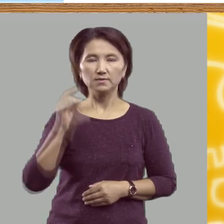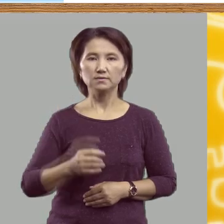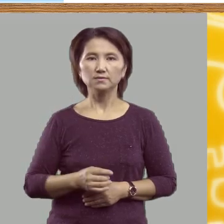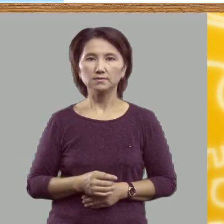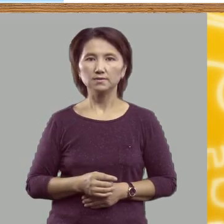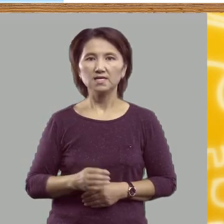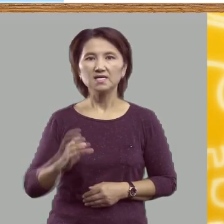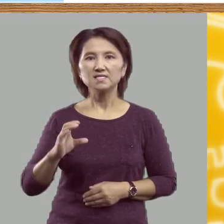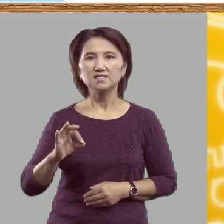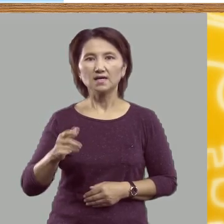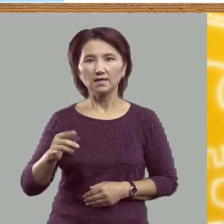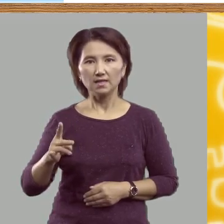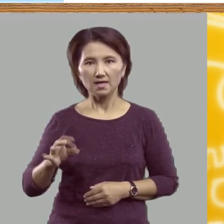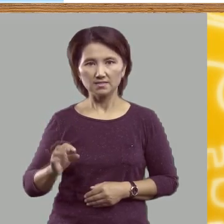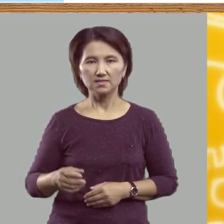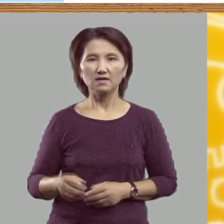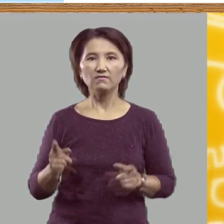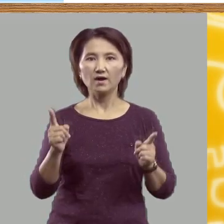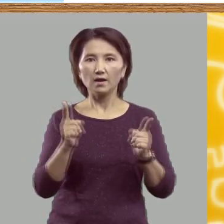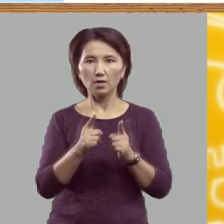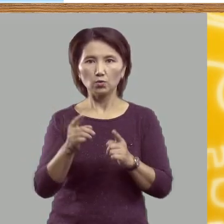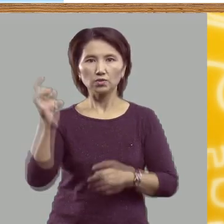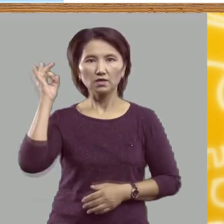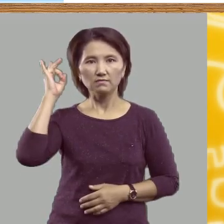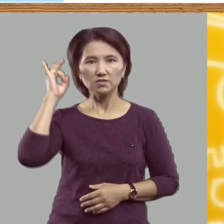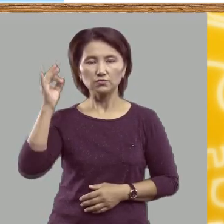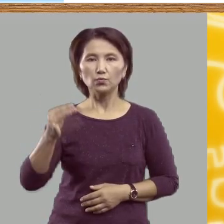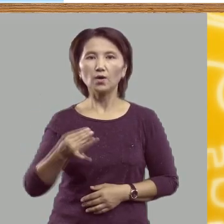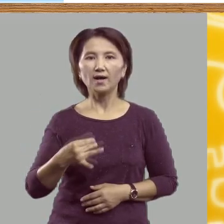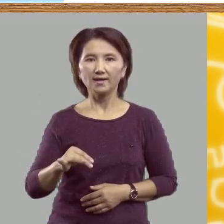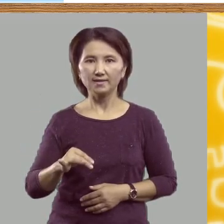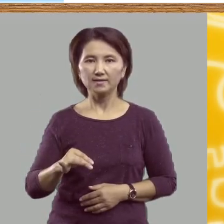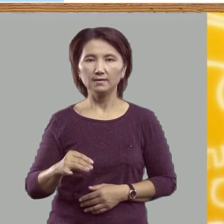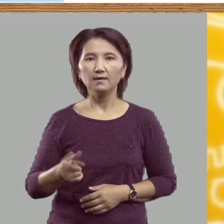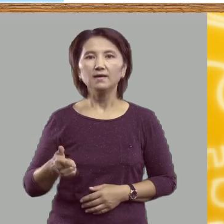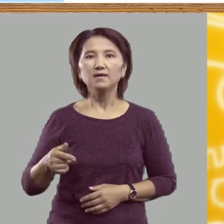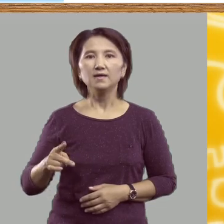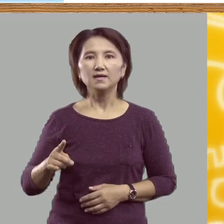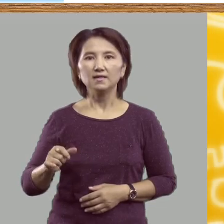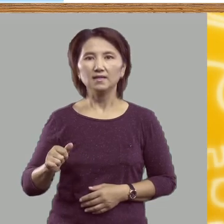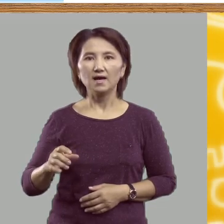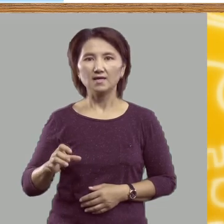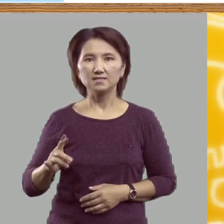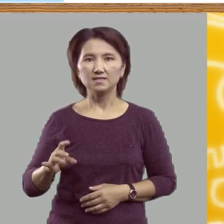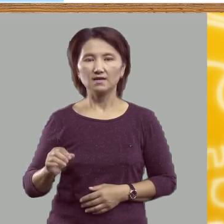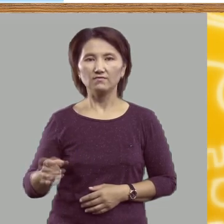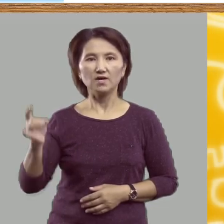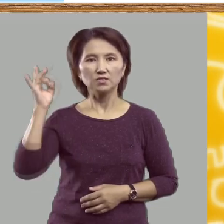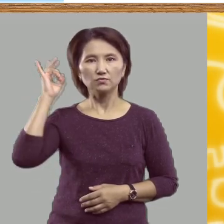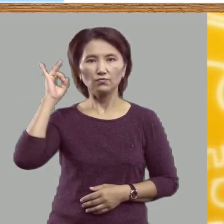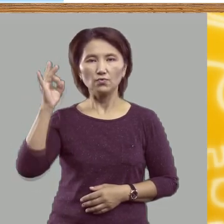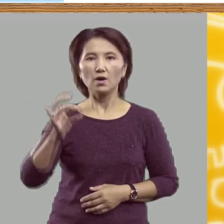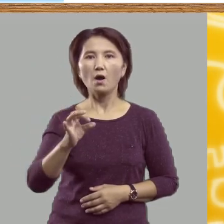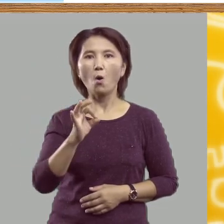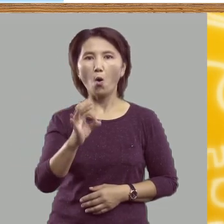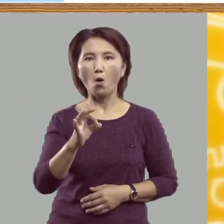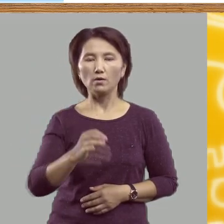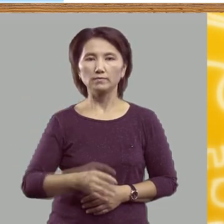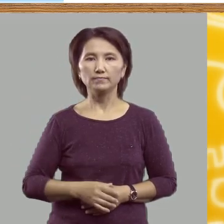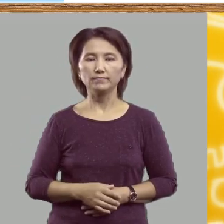Согласного короткого звука ИЙ и гласного звука О,